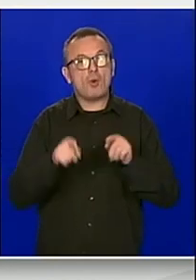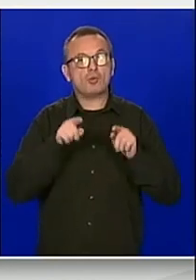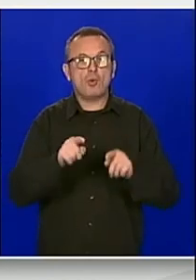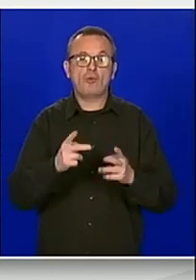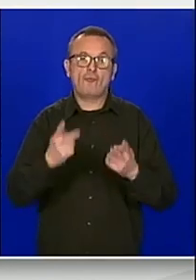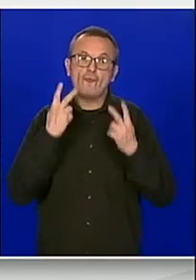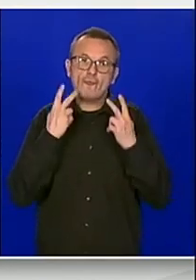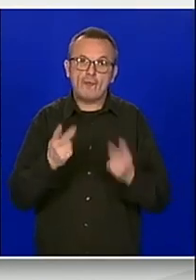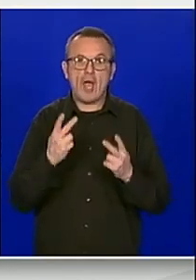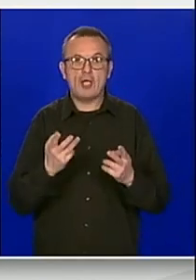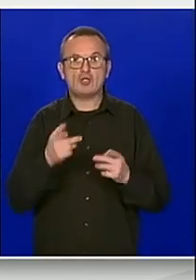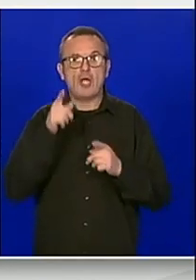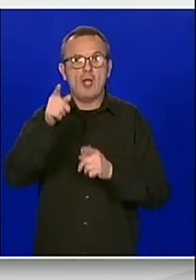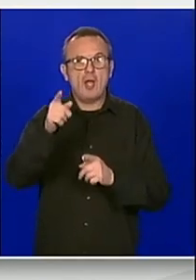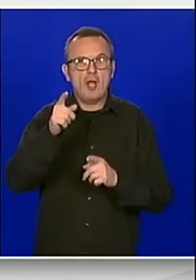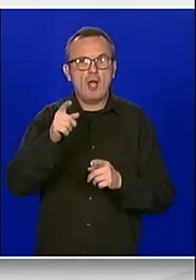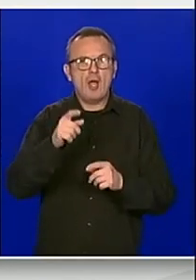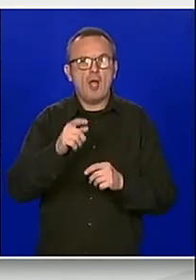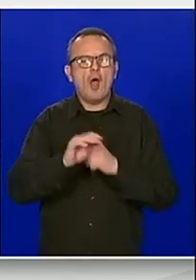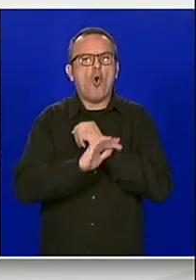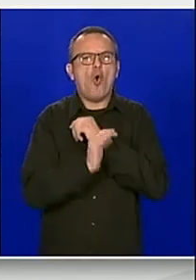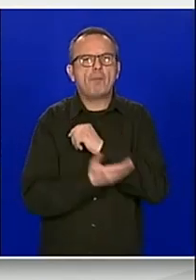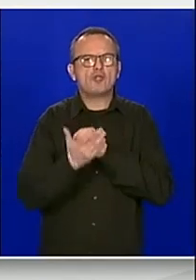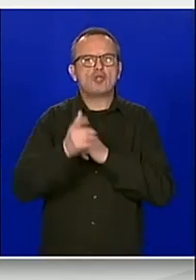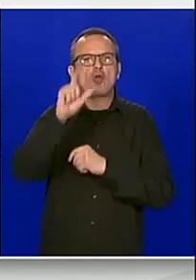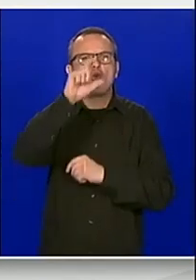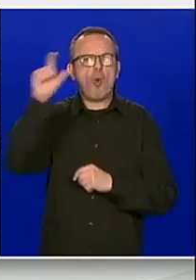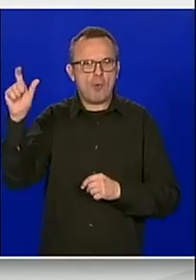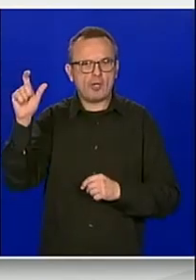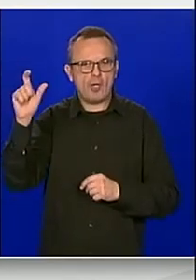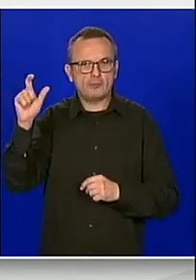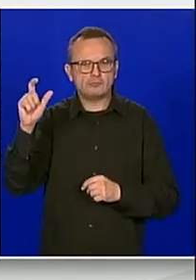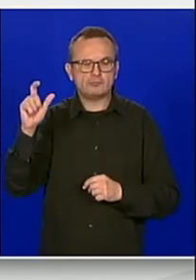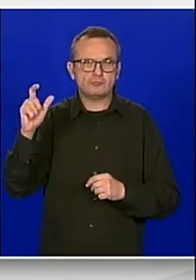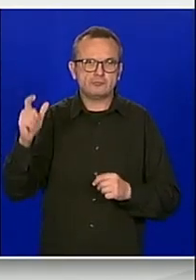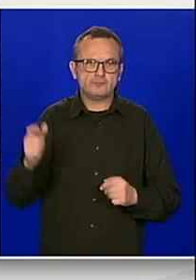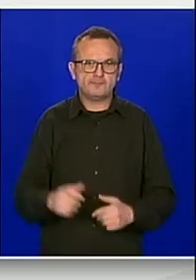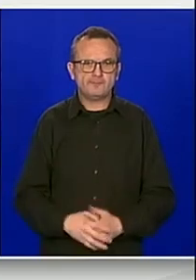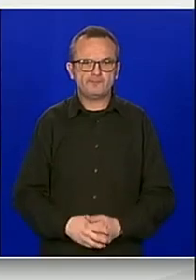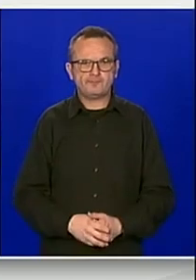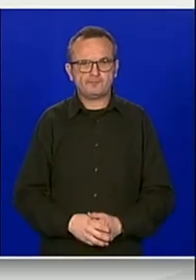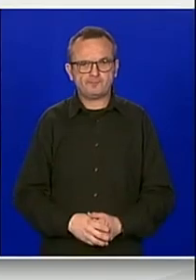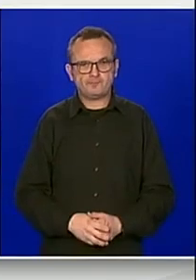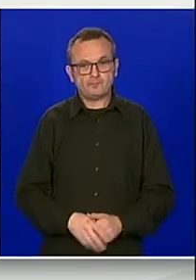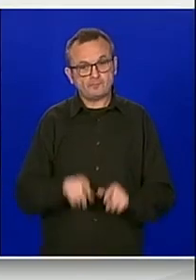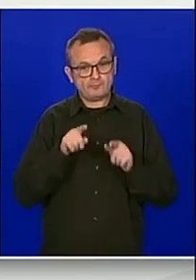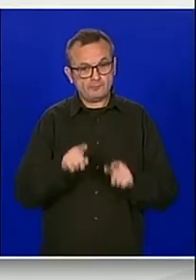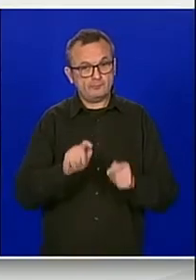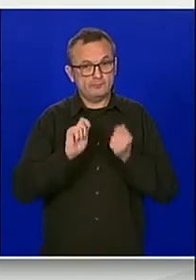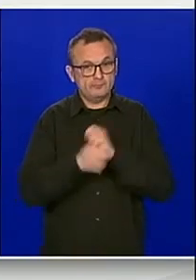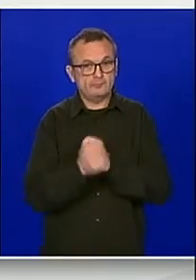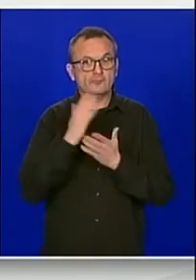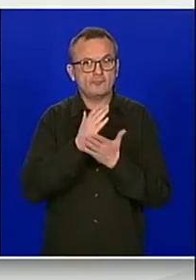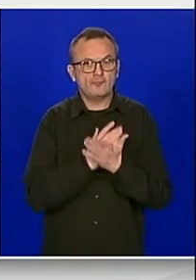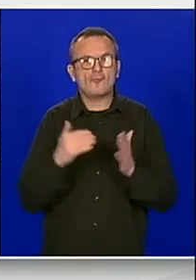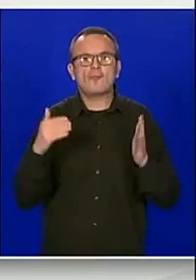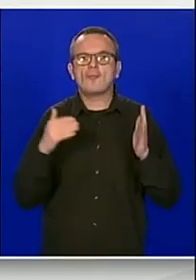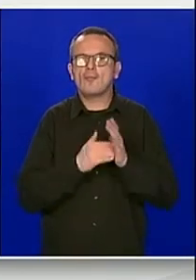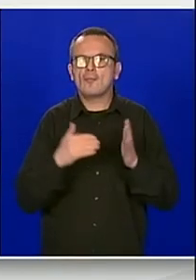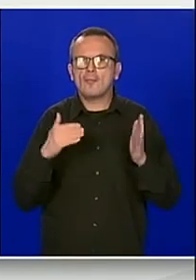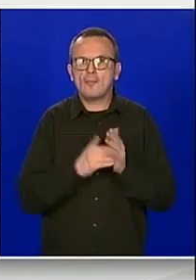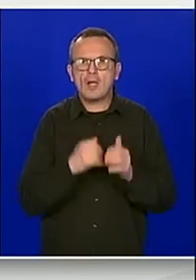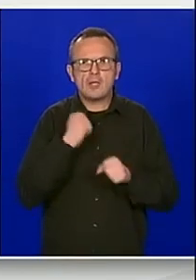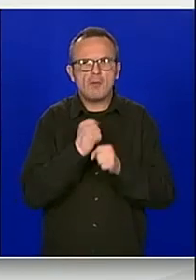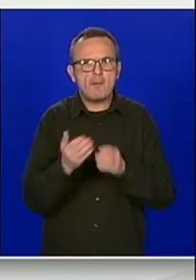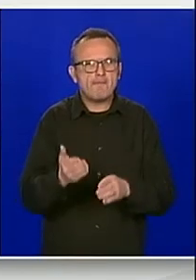karaktera Hrvatske obratničke komore i javnih oblasti koje su na istu prenesene. Izmjenama zakona trebala je prethoditi i obsežna